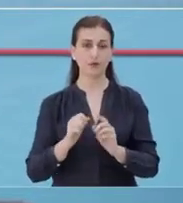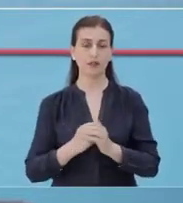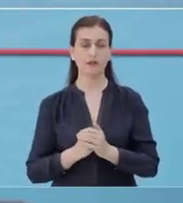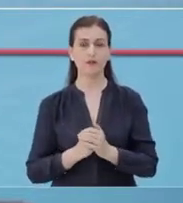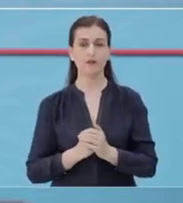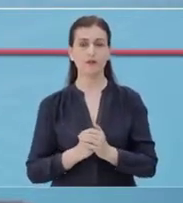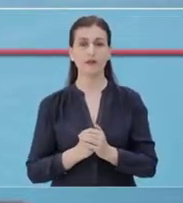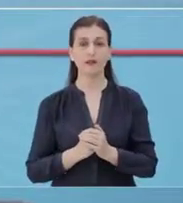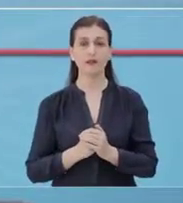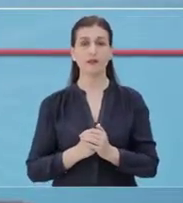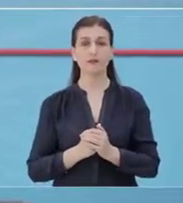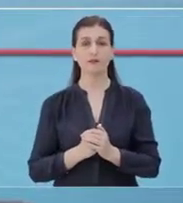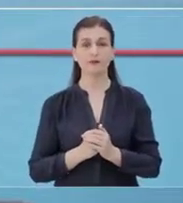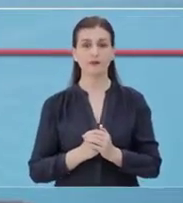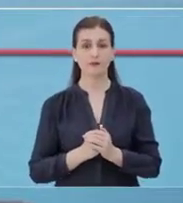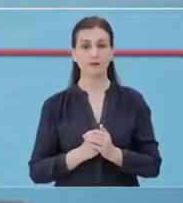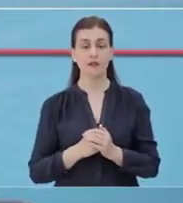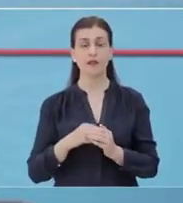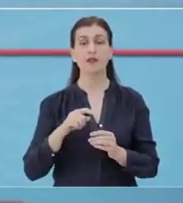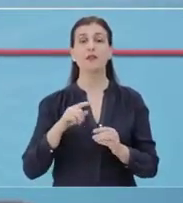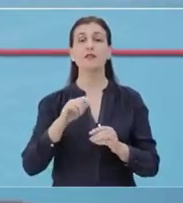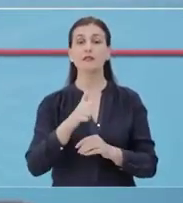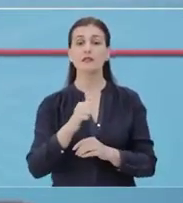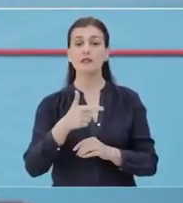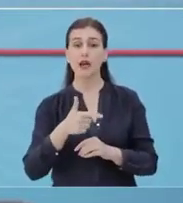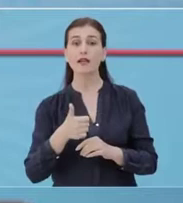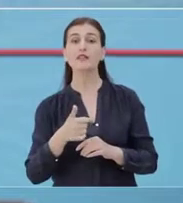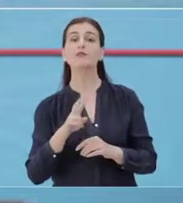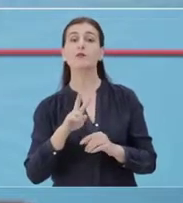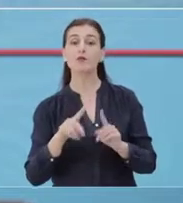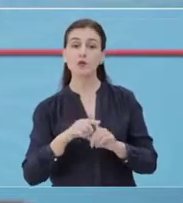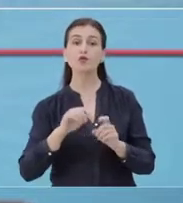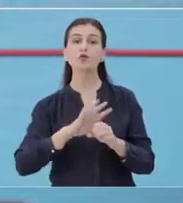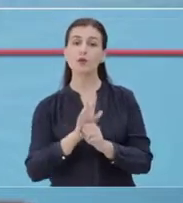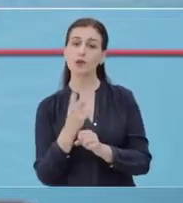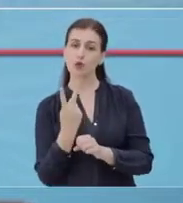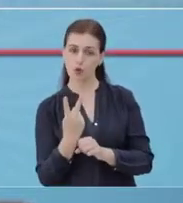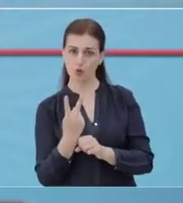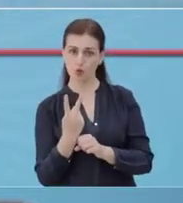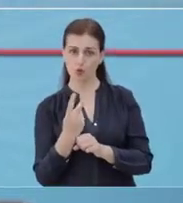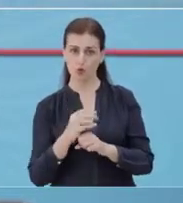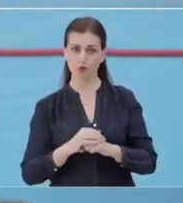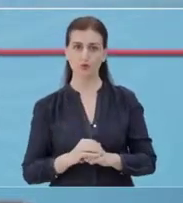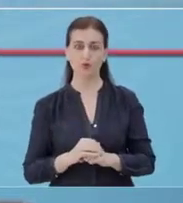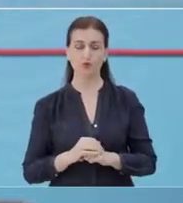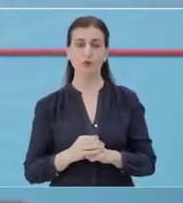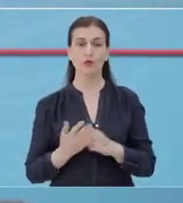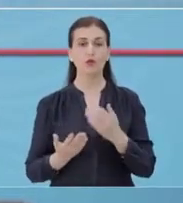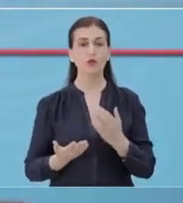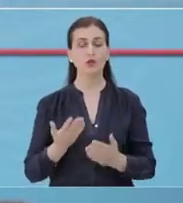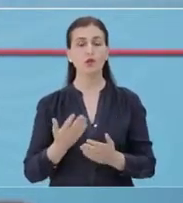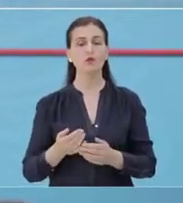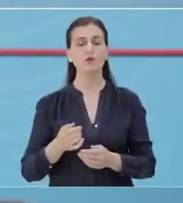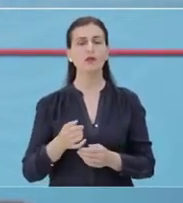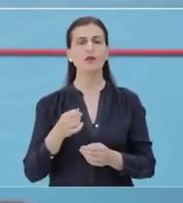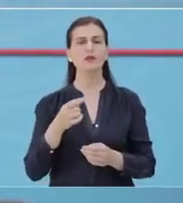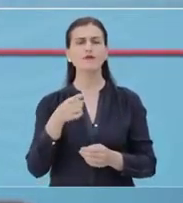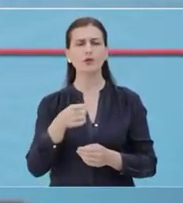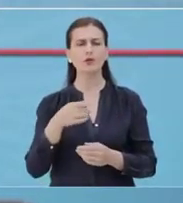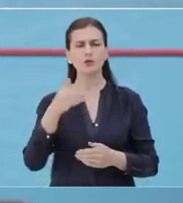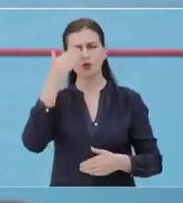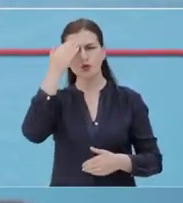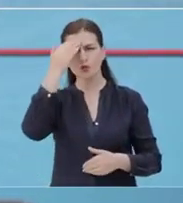parandalojnë infekcionin me virusin SARS-CoV-2 dhe sëmundjen COVID-19. Nëse keni